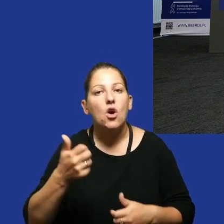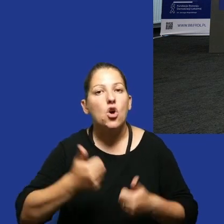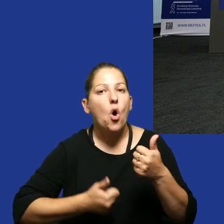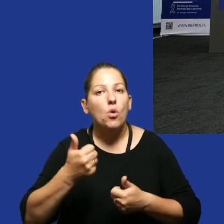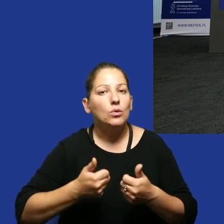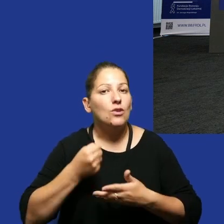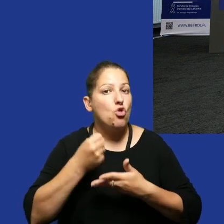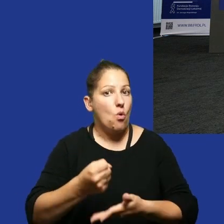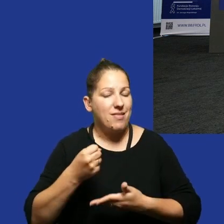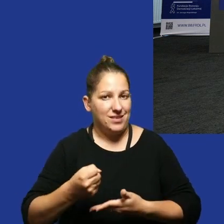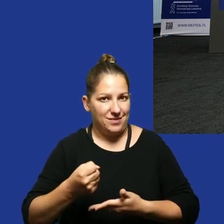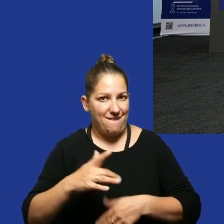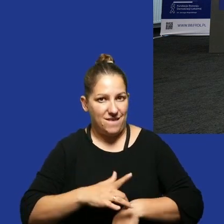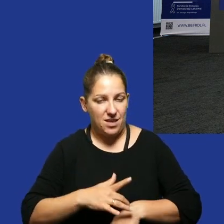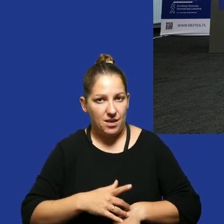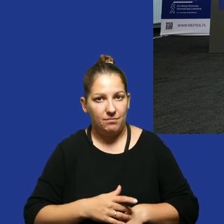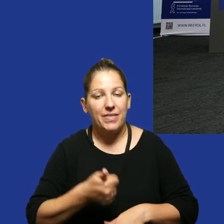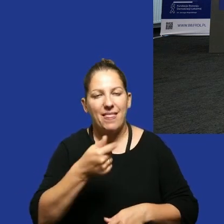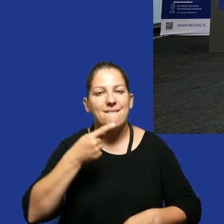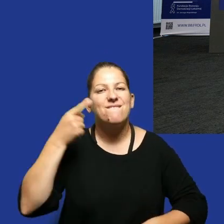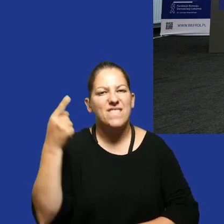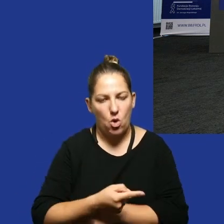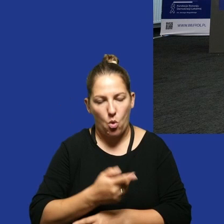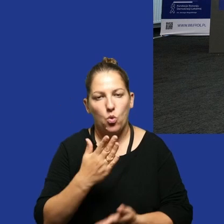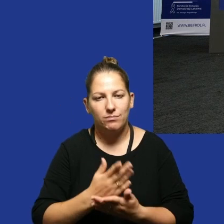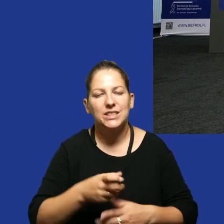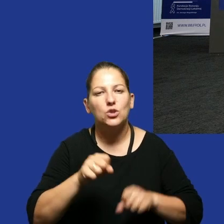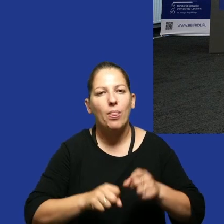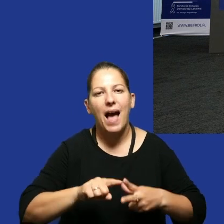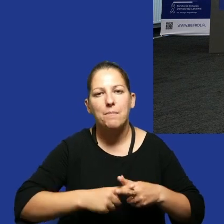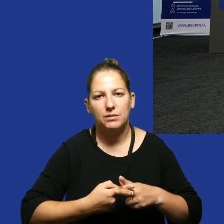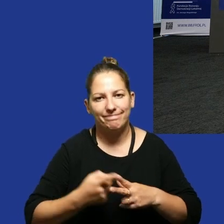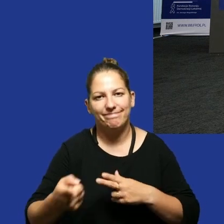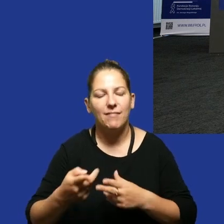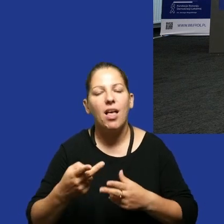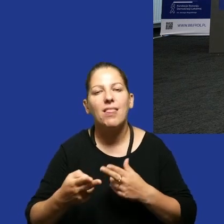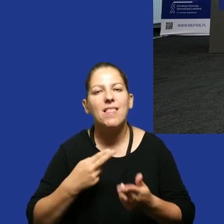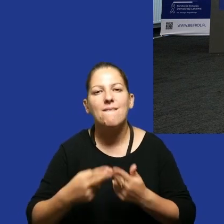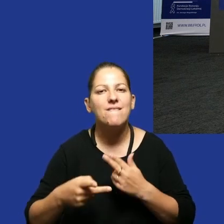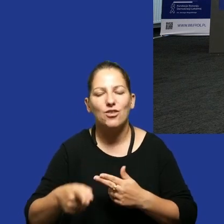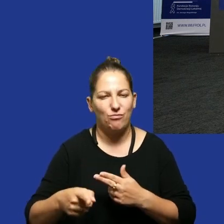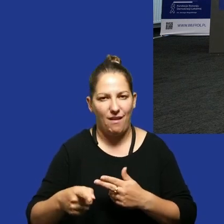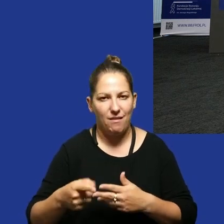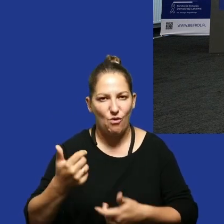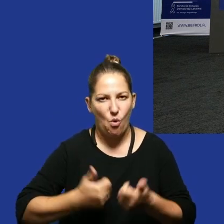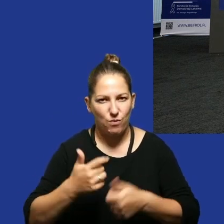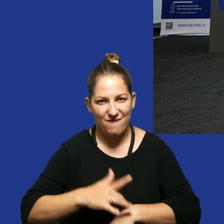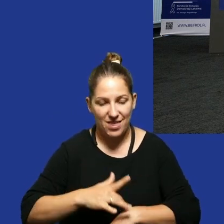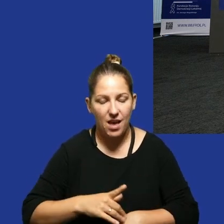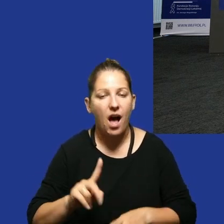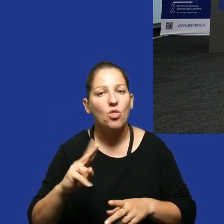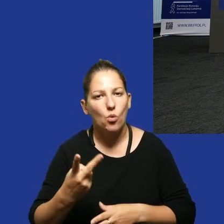konkursów dotacyjnych. Jeden wyrok już zapadł, przed sądem administracyjnym udało nam się unieważnić rozstrzygnięcie konkursu, a drugie